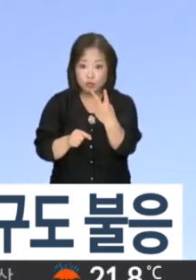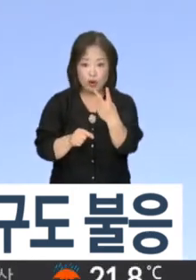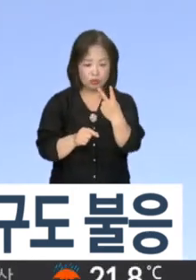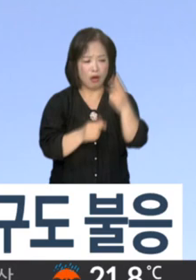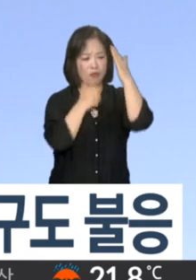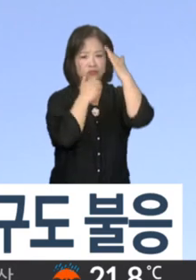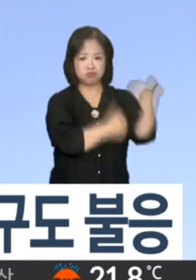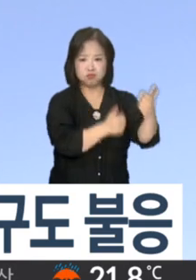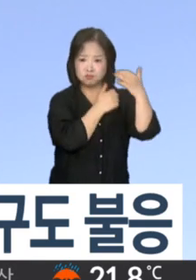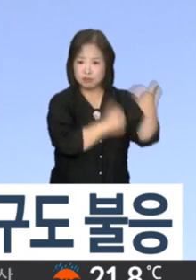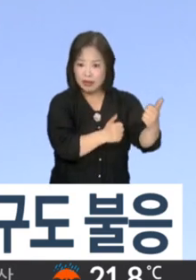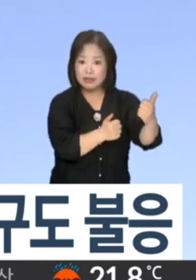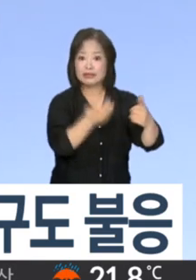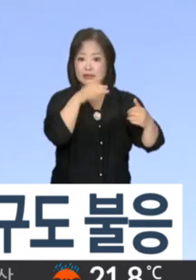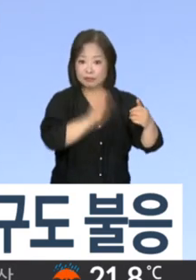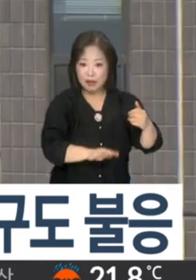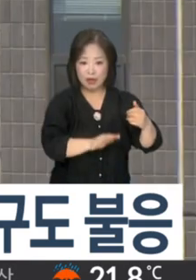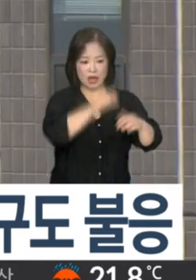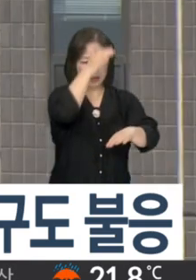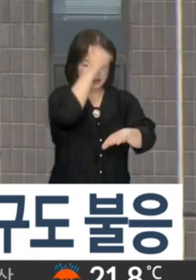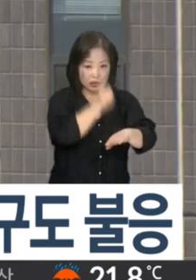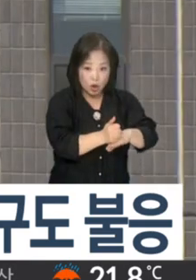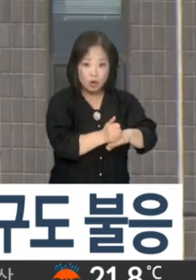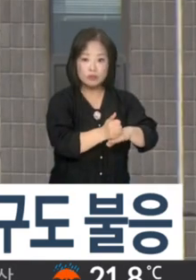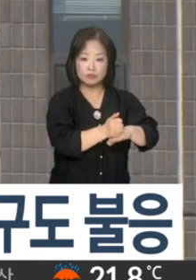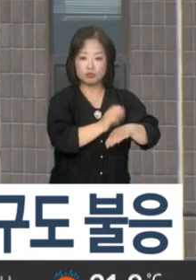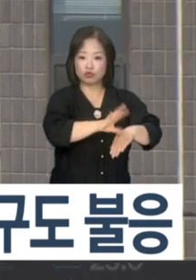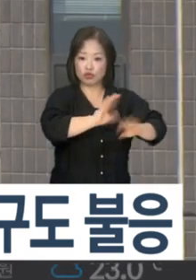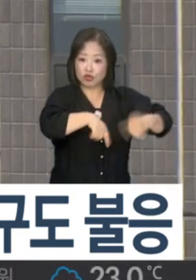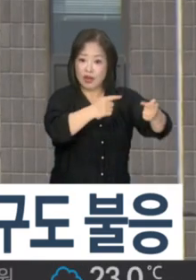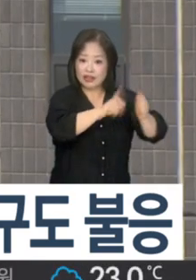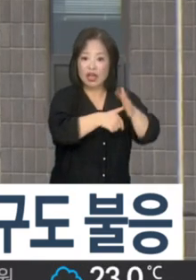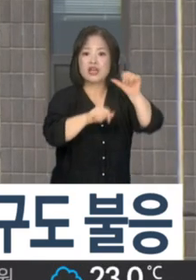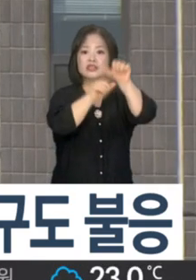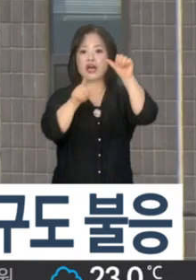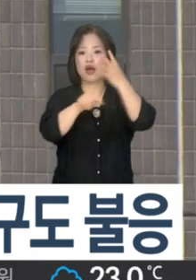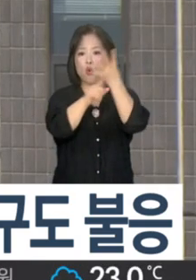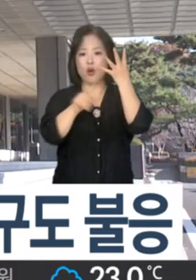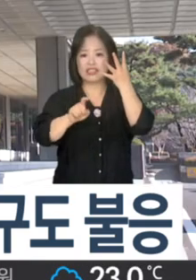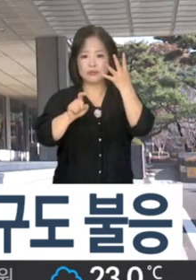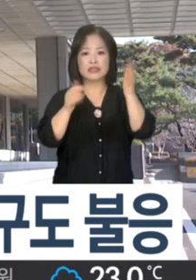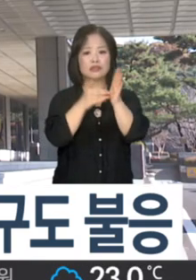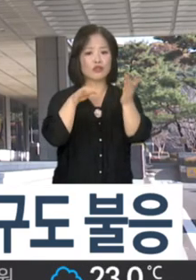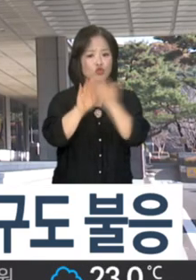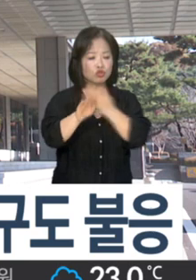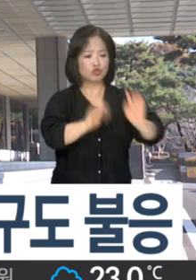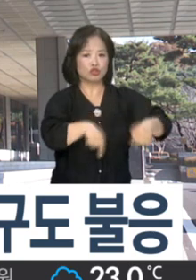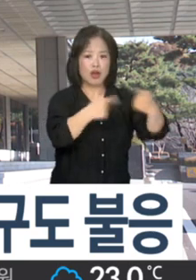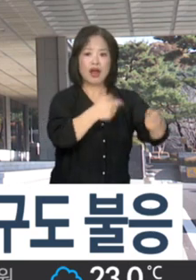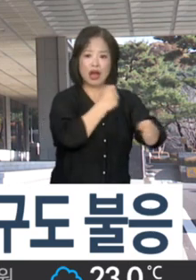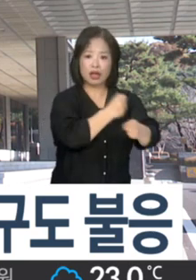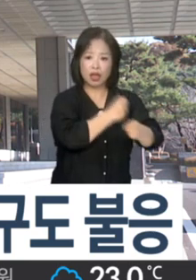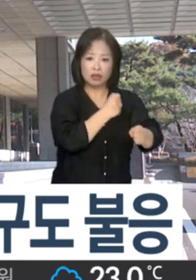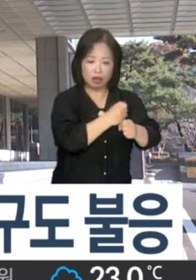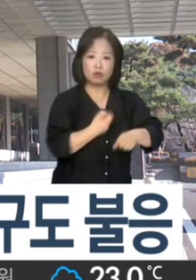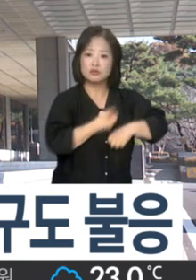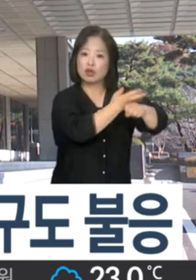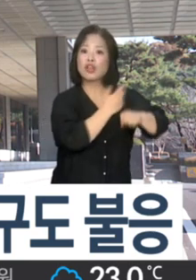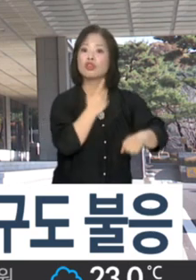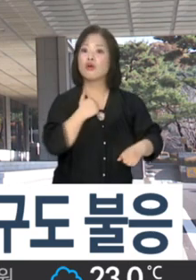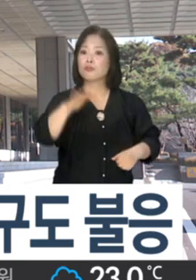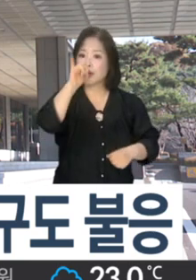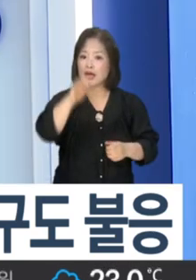출석을 통보했는데 최초 출석 요구 당시 4월 총선 이후 출석하겠다고 한 것으로 전해진 바 있습니다.